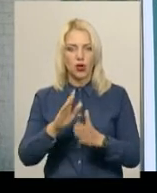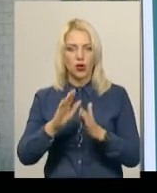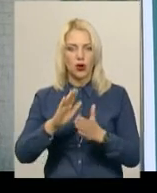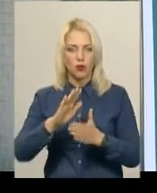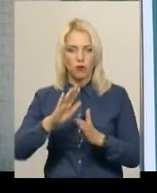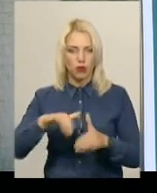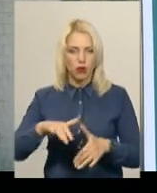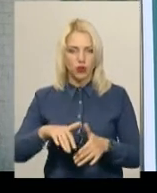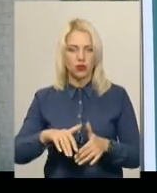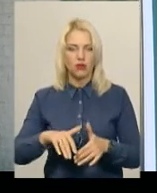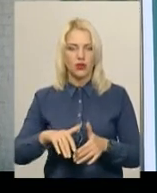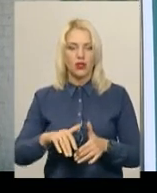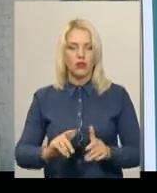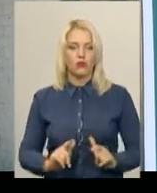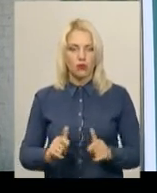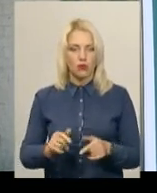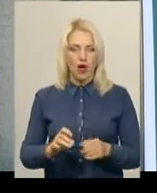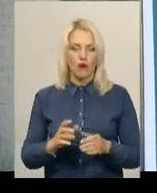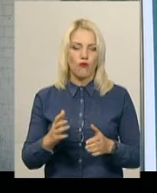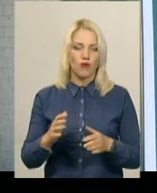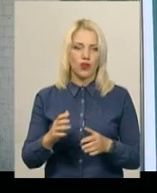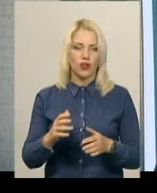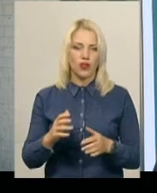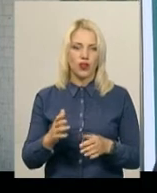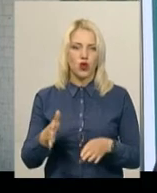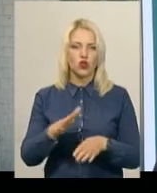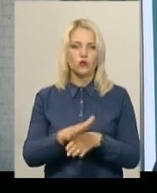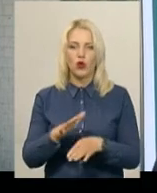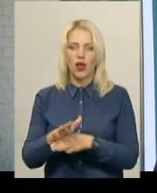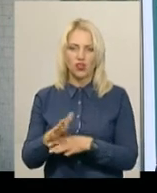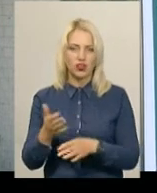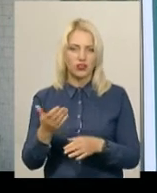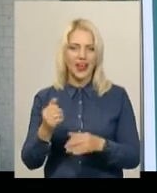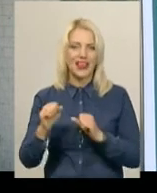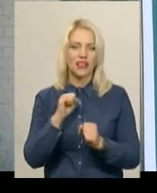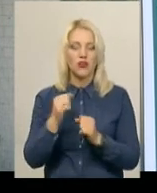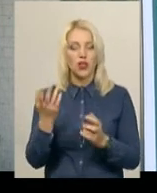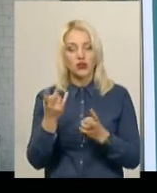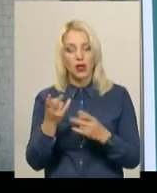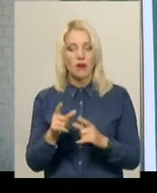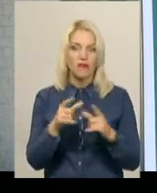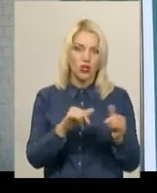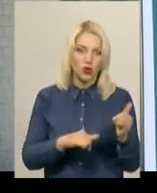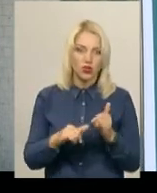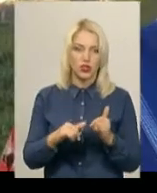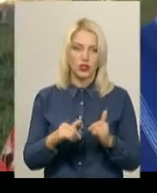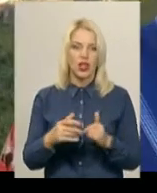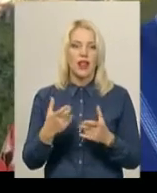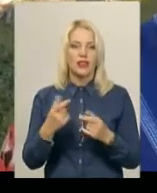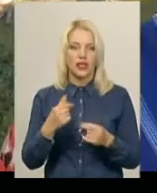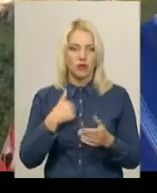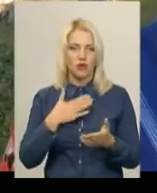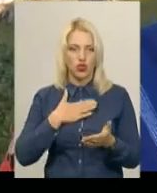в розпорядження керівництва. Якщо десь потрібно виїхати, чи якісь там заходи здійснюються з моєю участью.